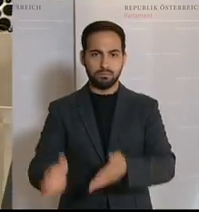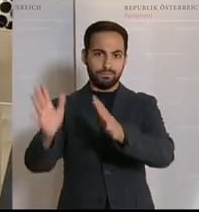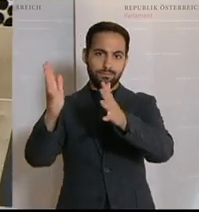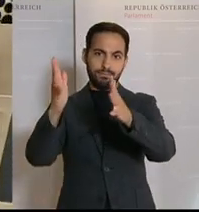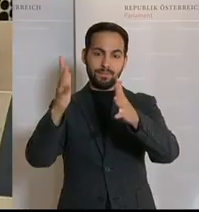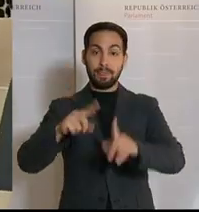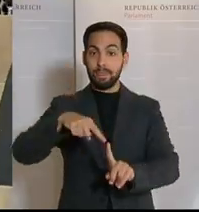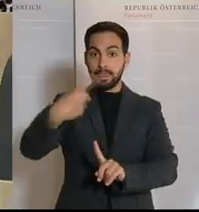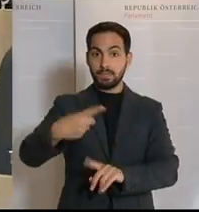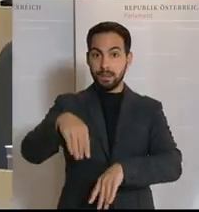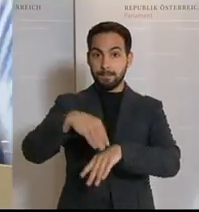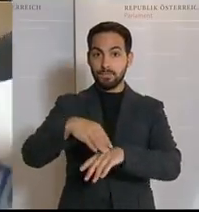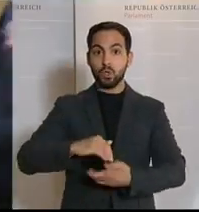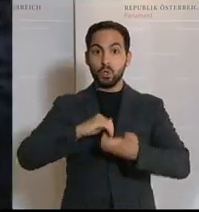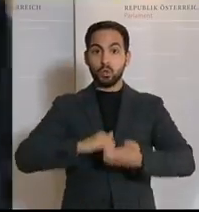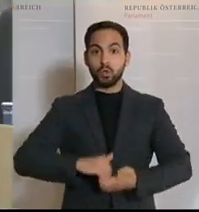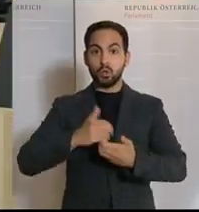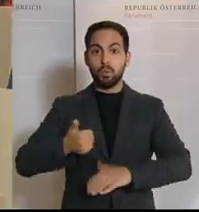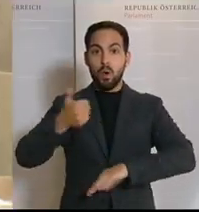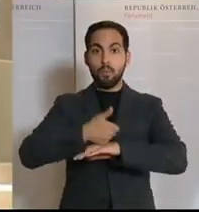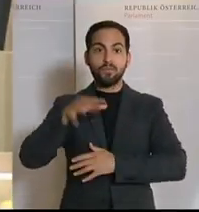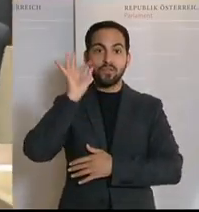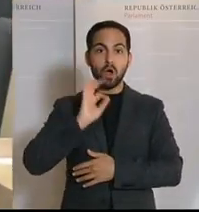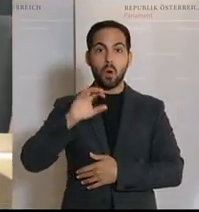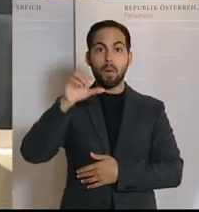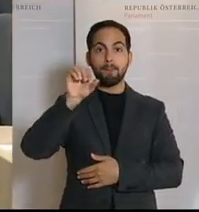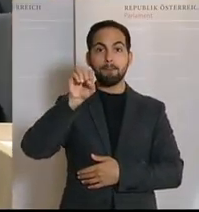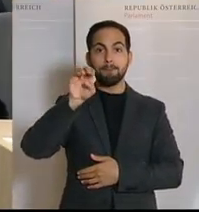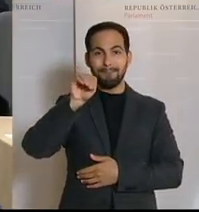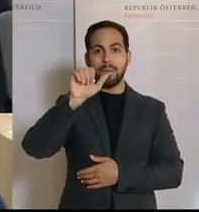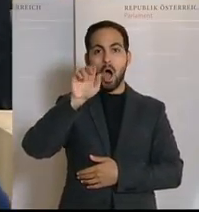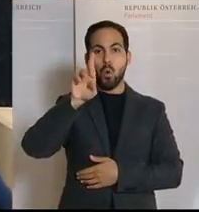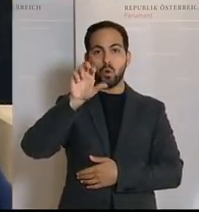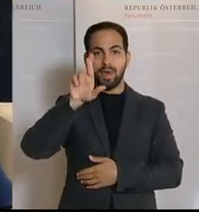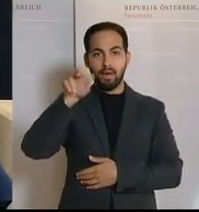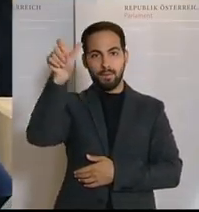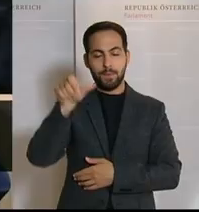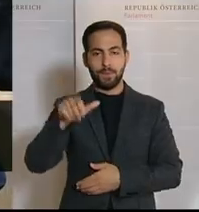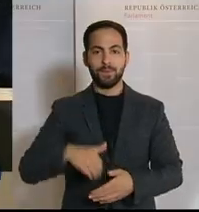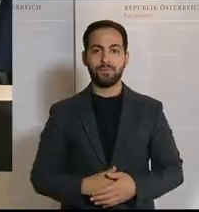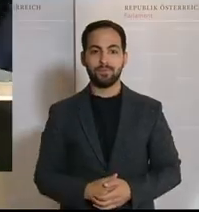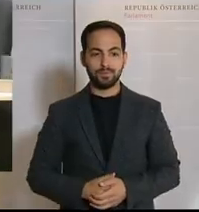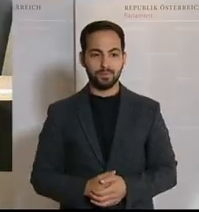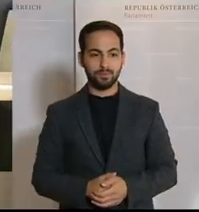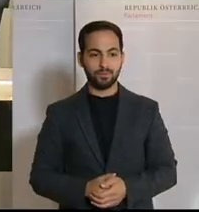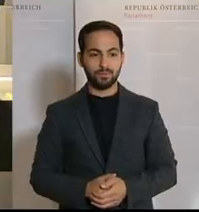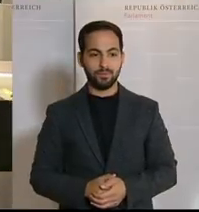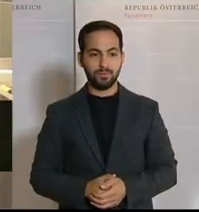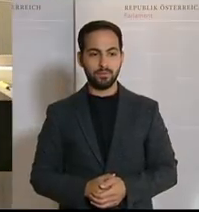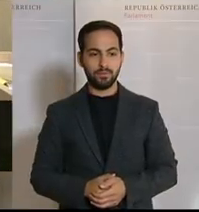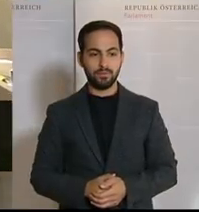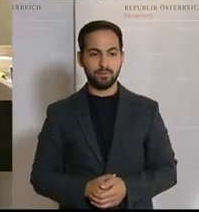Husch, pfusch, ordet Philipp Kucher von der Sozialdemokratie, vor allem in Bezug auf den Umgang mit der geplanten Corona